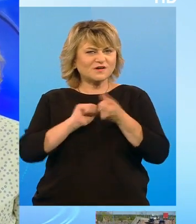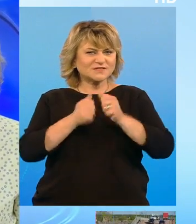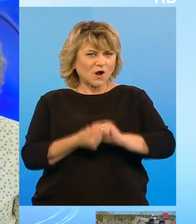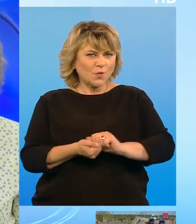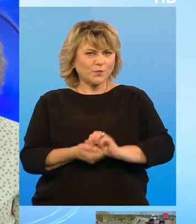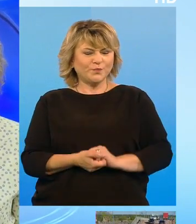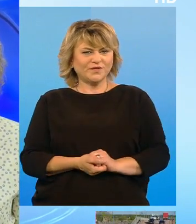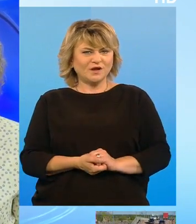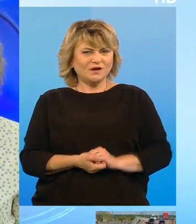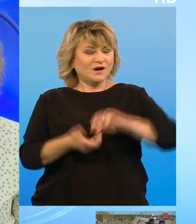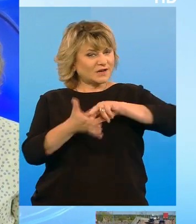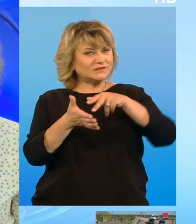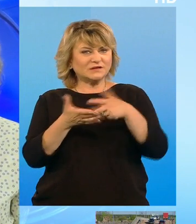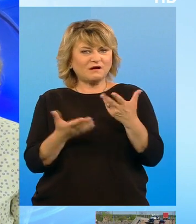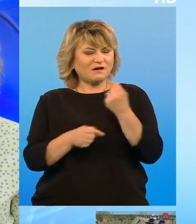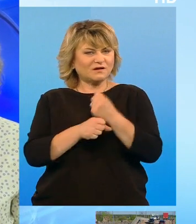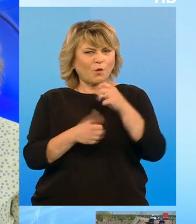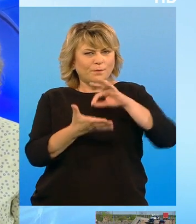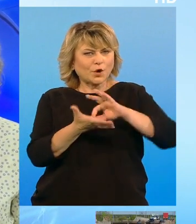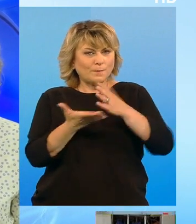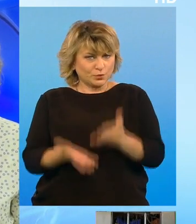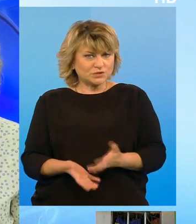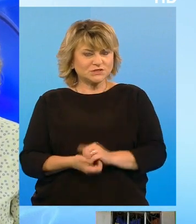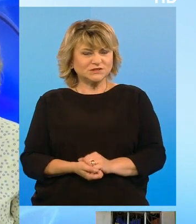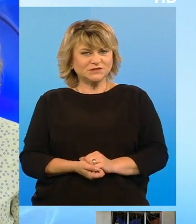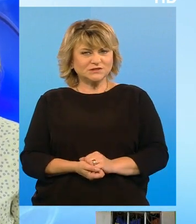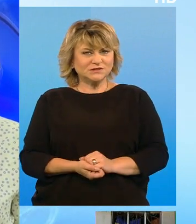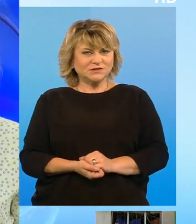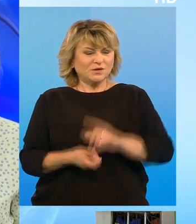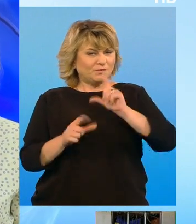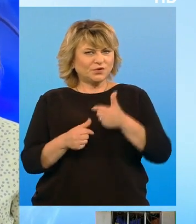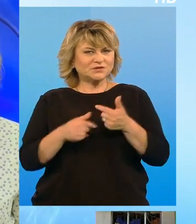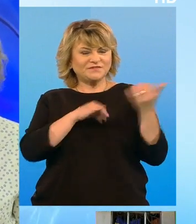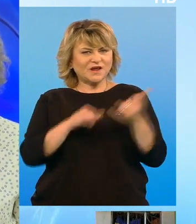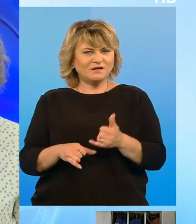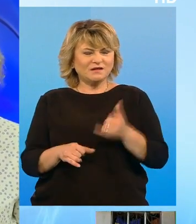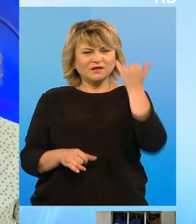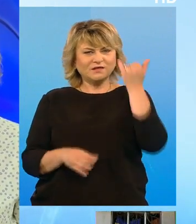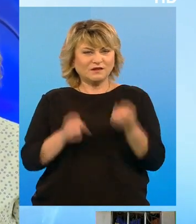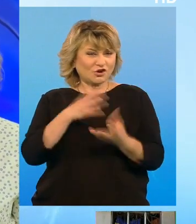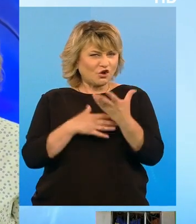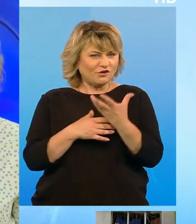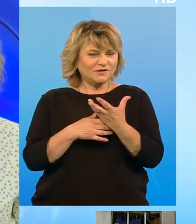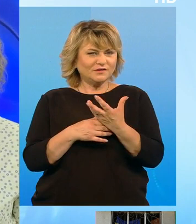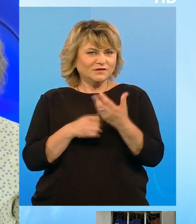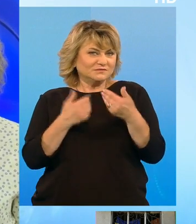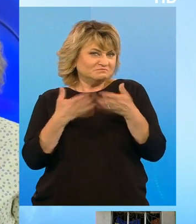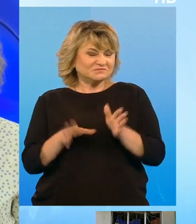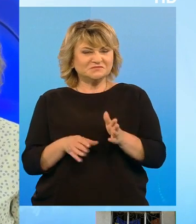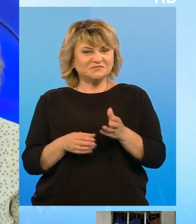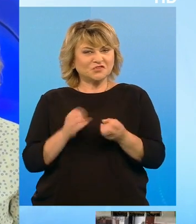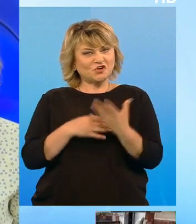realizările pe care și le-au propus și pot veni oportunități noi, se pot deschide noi piste.